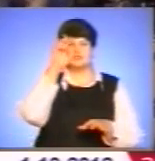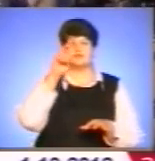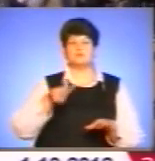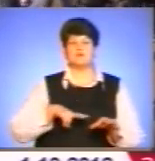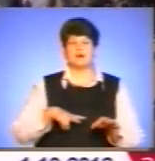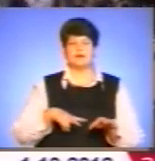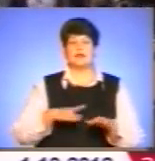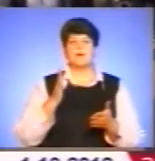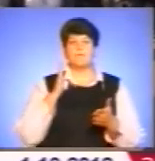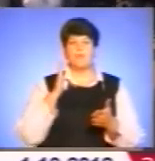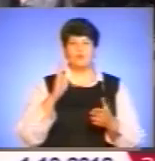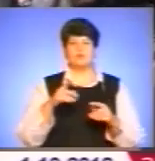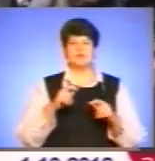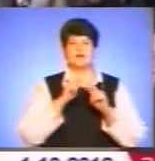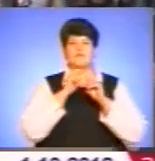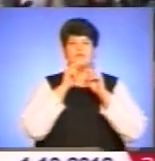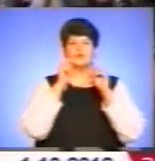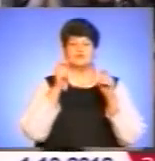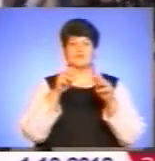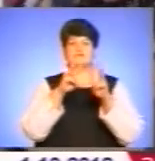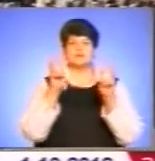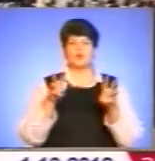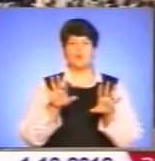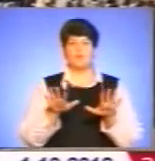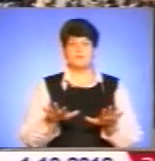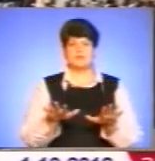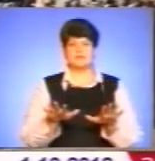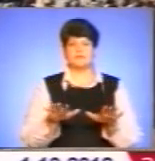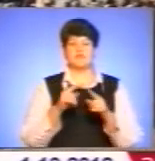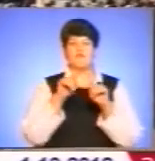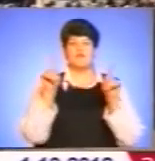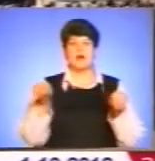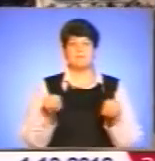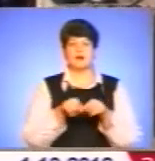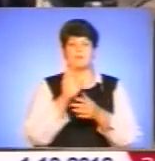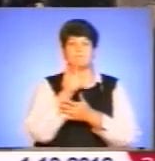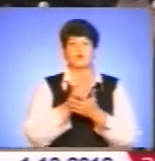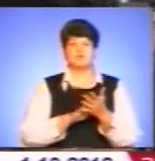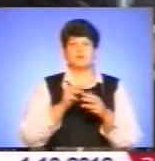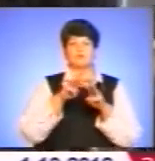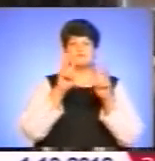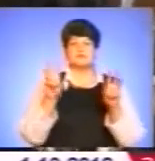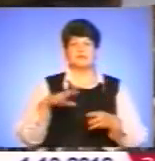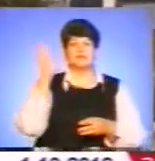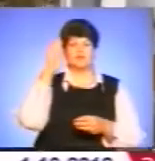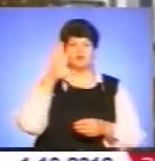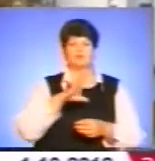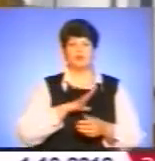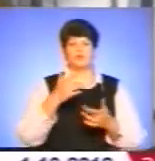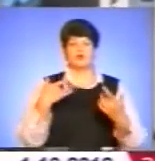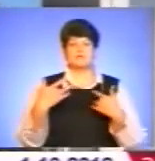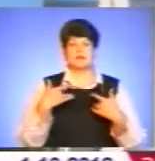доречною буде для вручення саме в цьому святому місці. У рамках прощі посвятили воду, відбувся концерт духовної пісні.